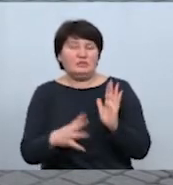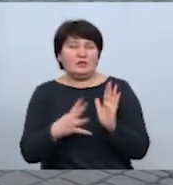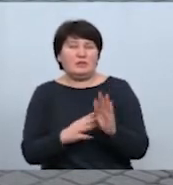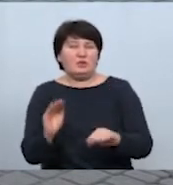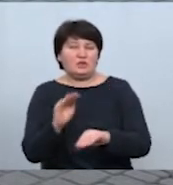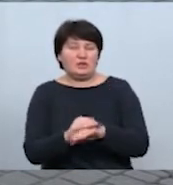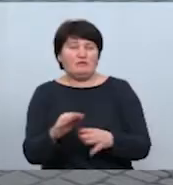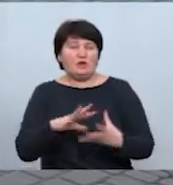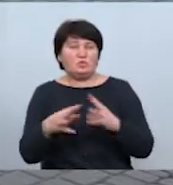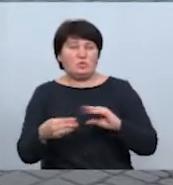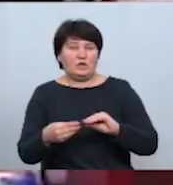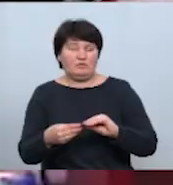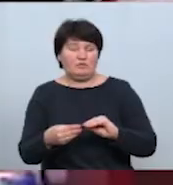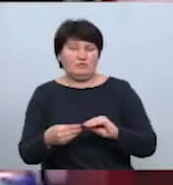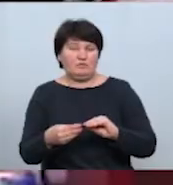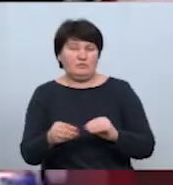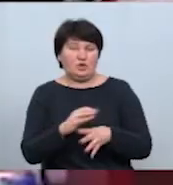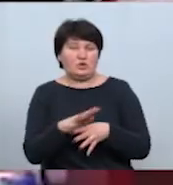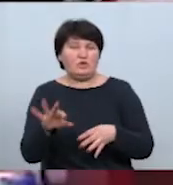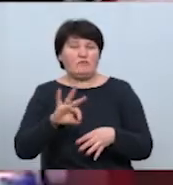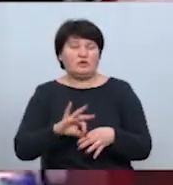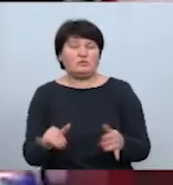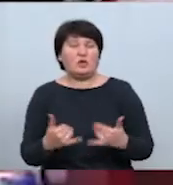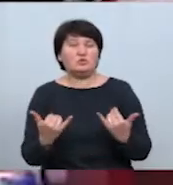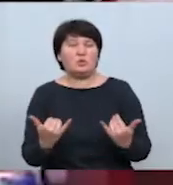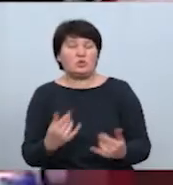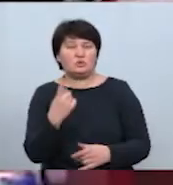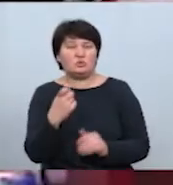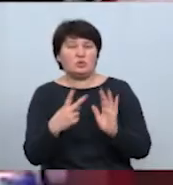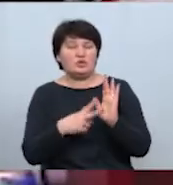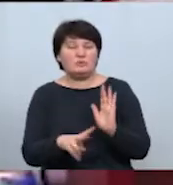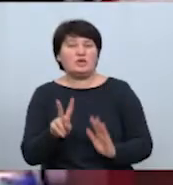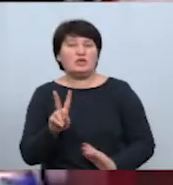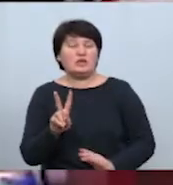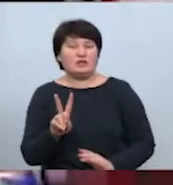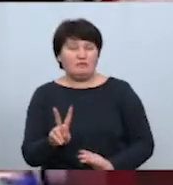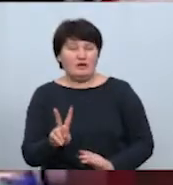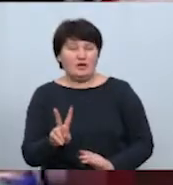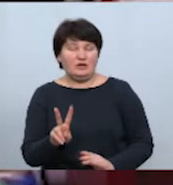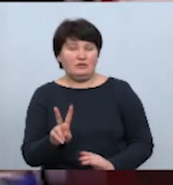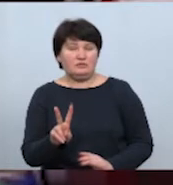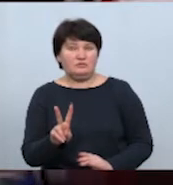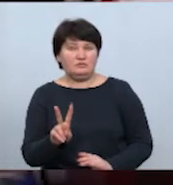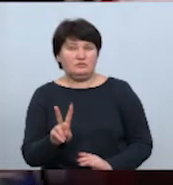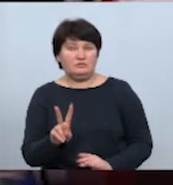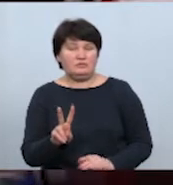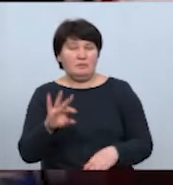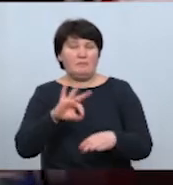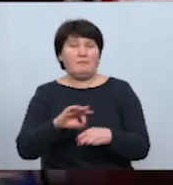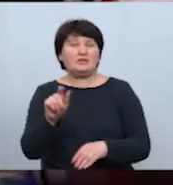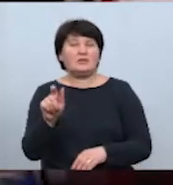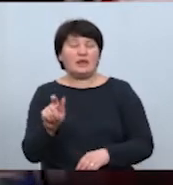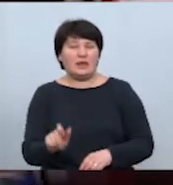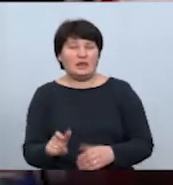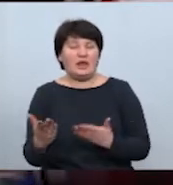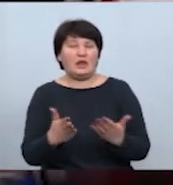позитивних результатів. Станом на сьогодні 172 пацієнта, які